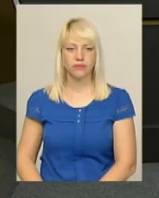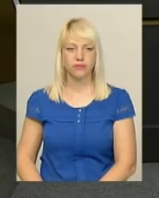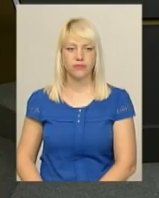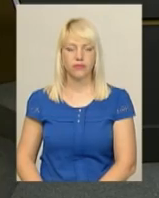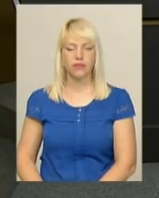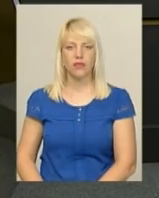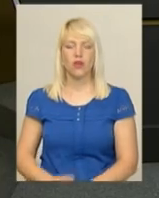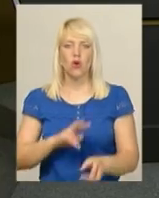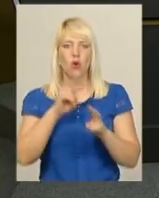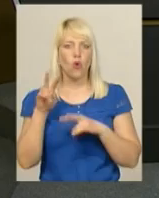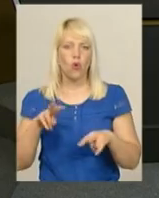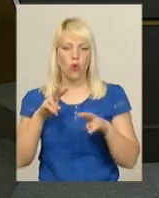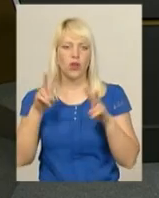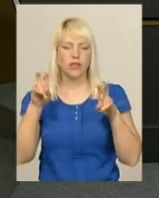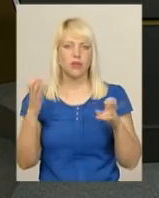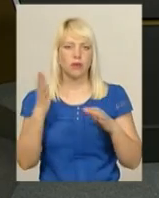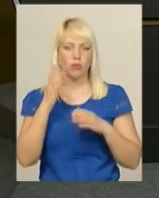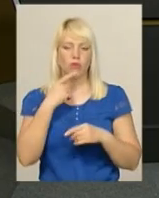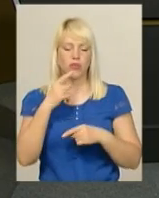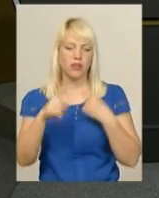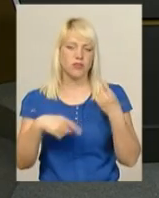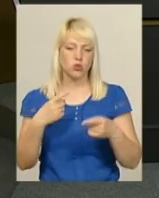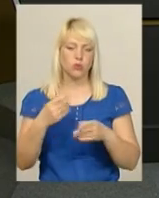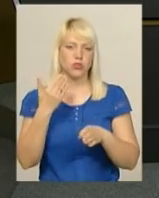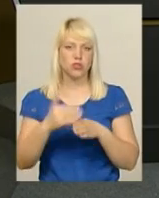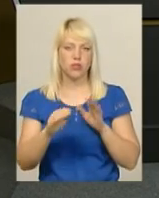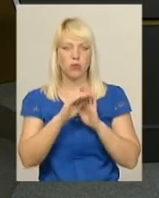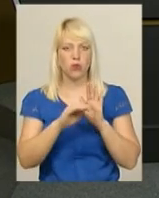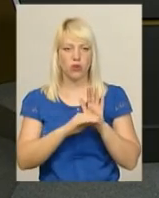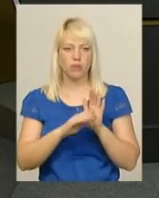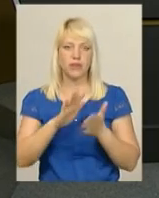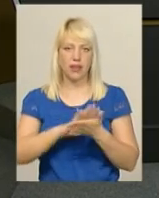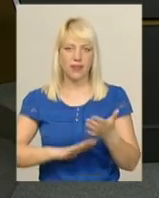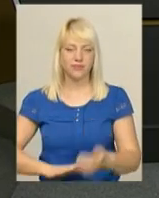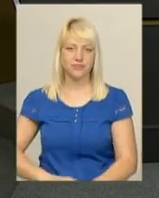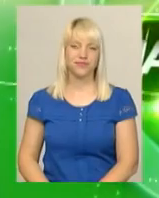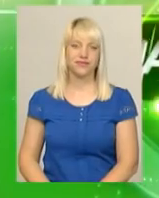Огляд тем, про який говоритимемо у наступній частині програми, далі в анонсі.